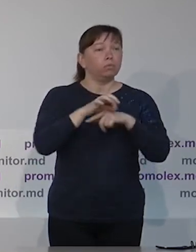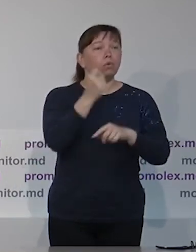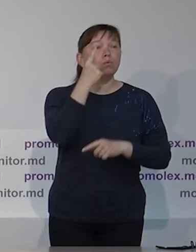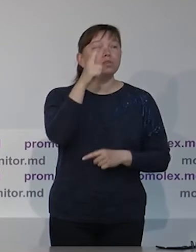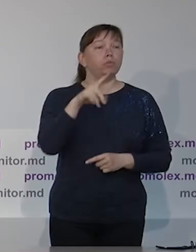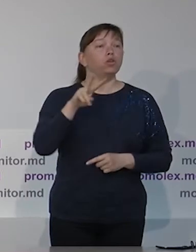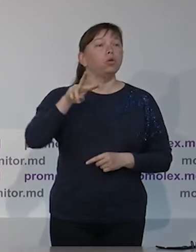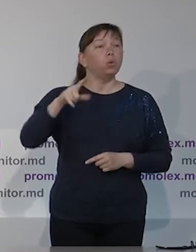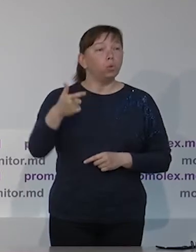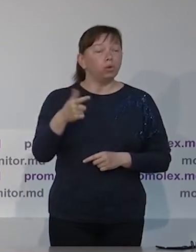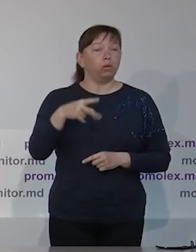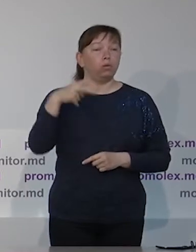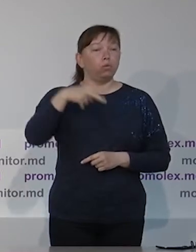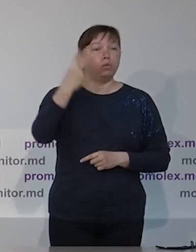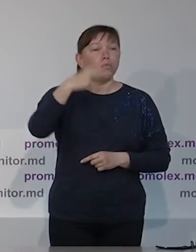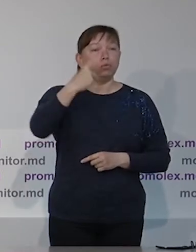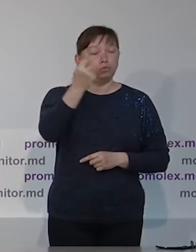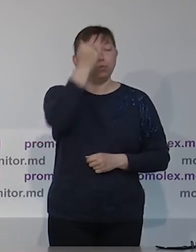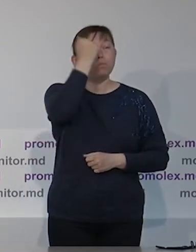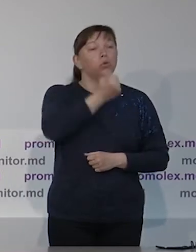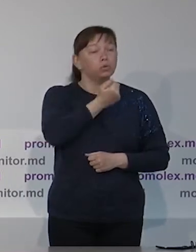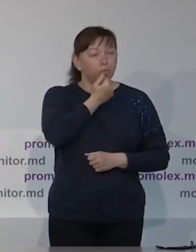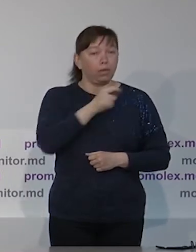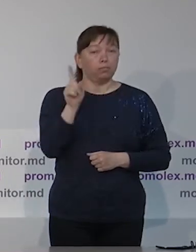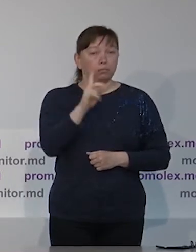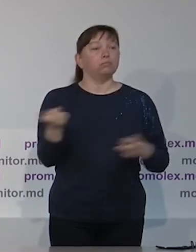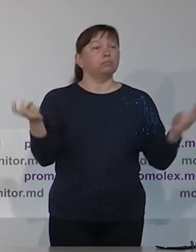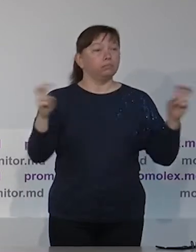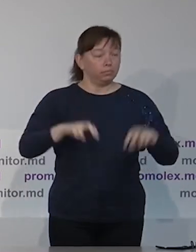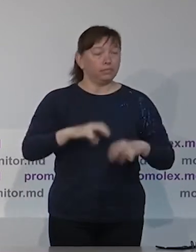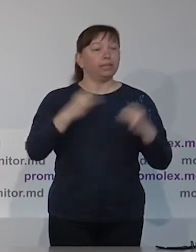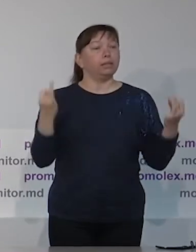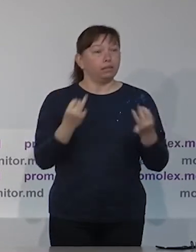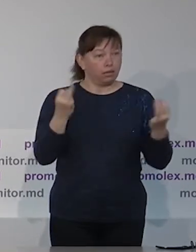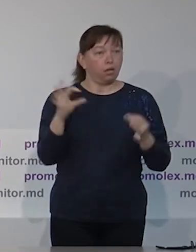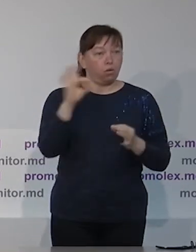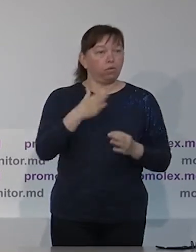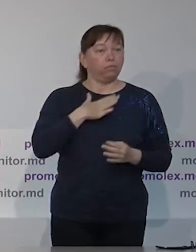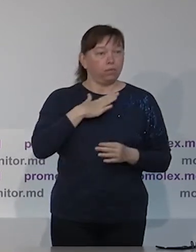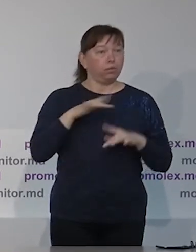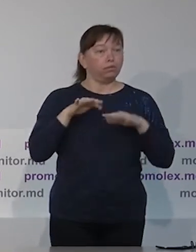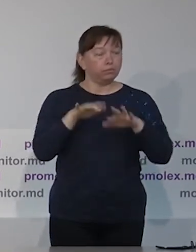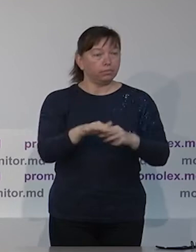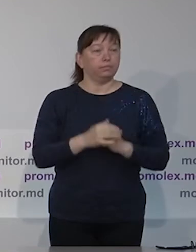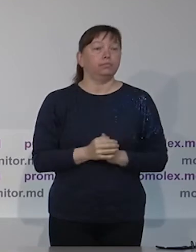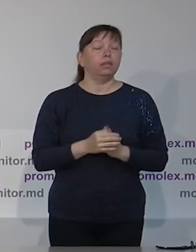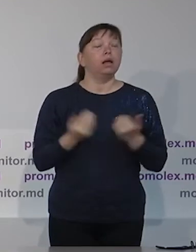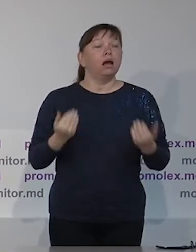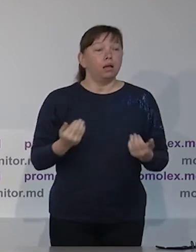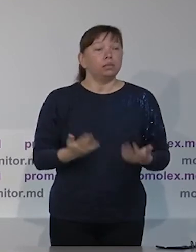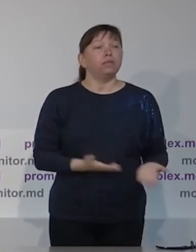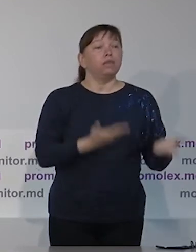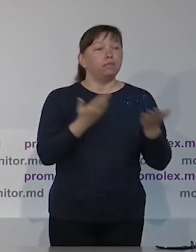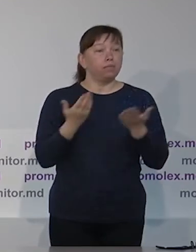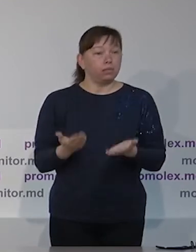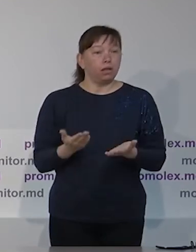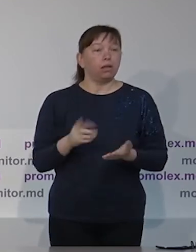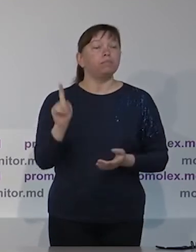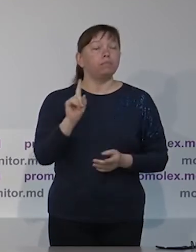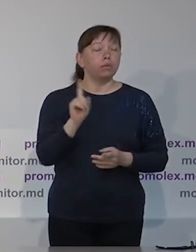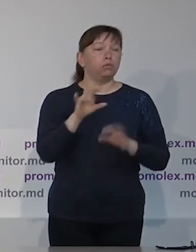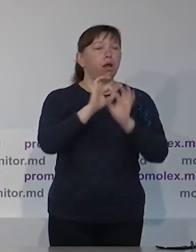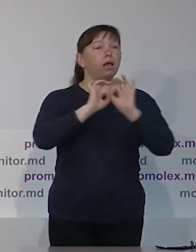присутствие на этой пресс-конференции. Сегодня мы вас пригласили для того, чтобы представить наблюдателю миссию, потому что